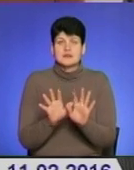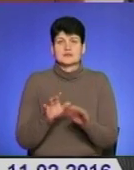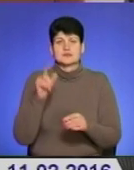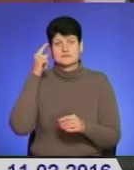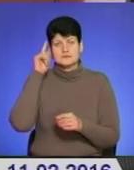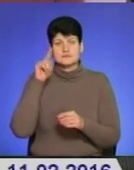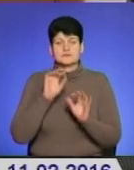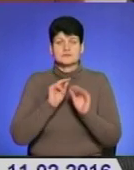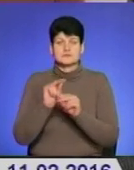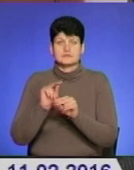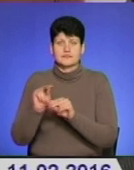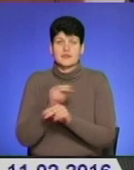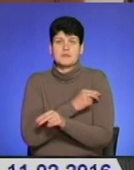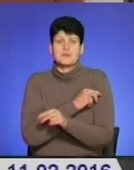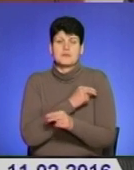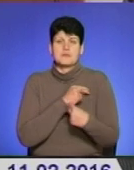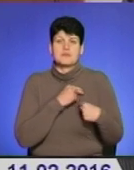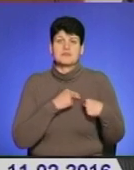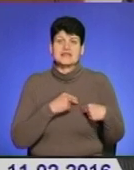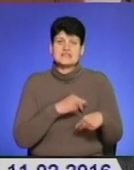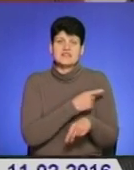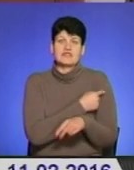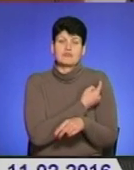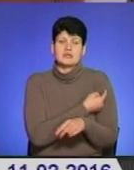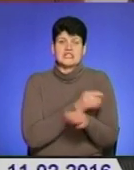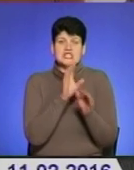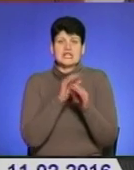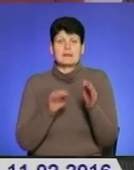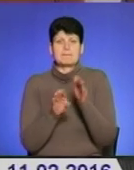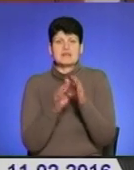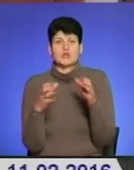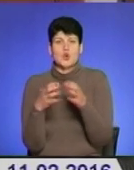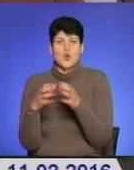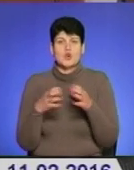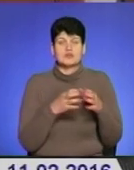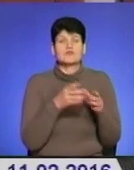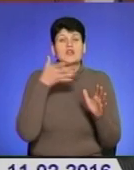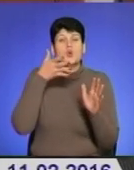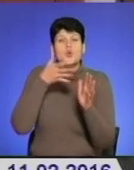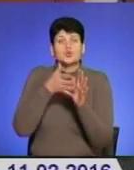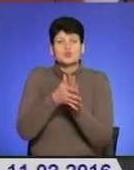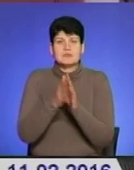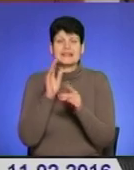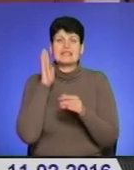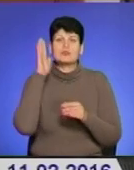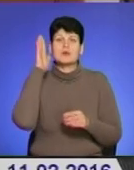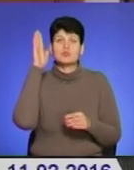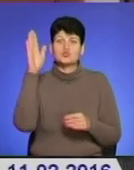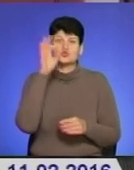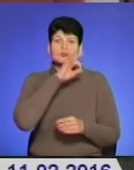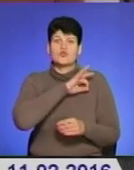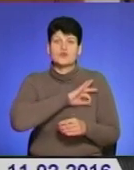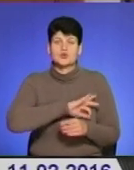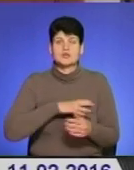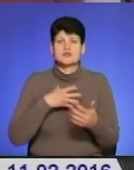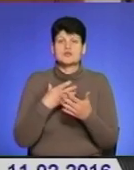працівників медичних підрозділів, щоб вони це розуміли і в майбутньому використовували в своїй